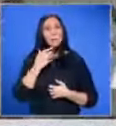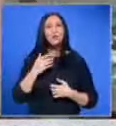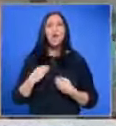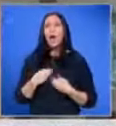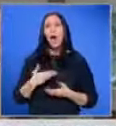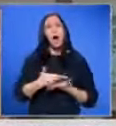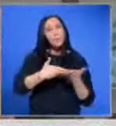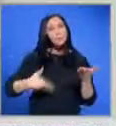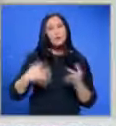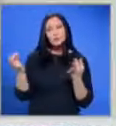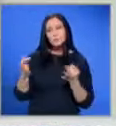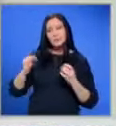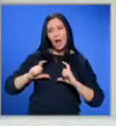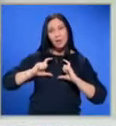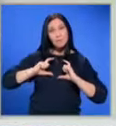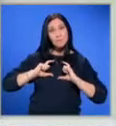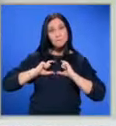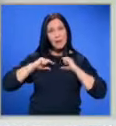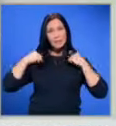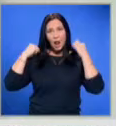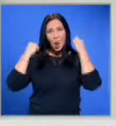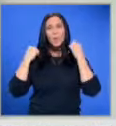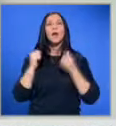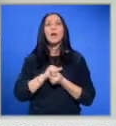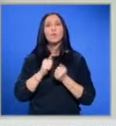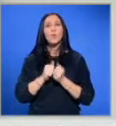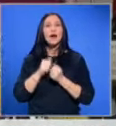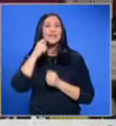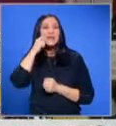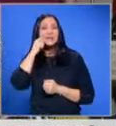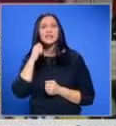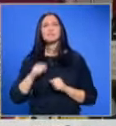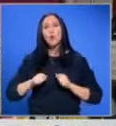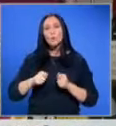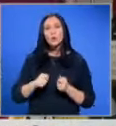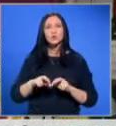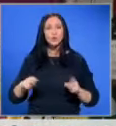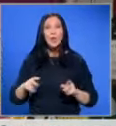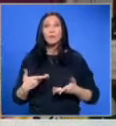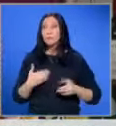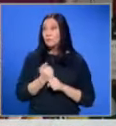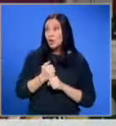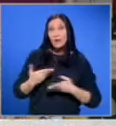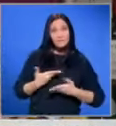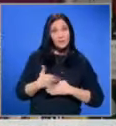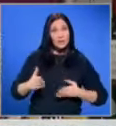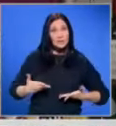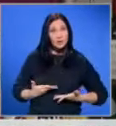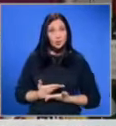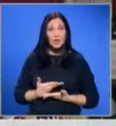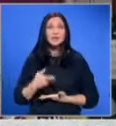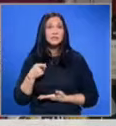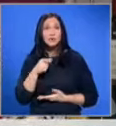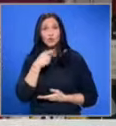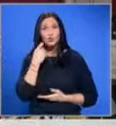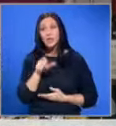специалния медальон е борба с расизма, турмоза и самоубийствата. И още. Нещата винаги са интересни. Тази година акцентът е върху